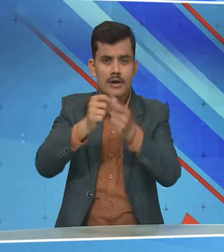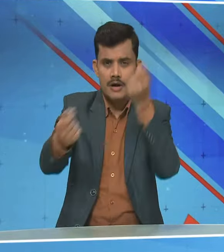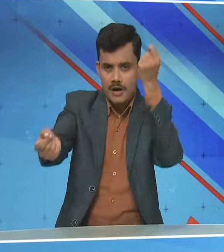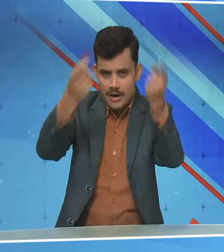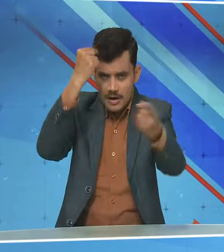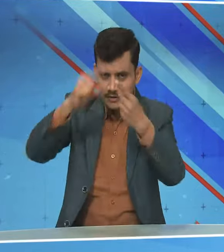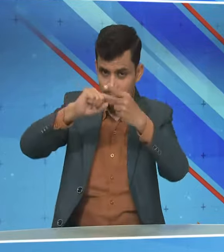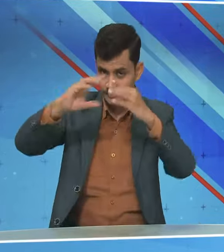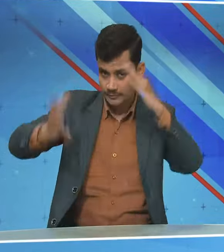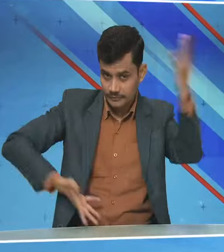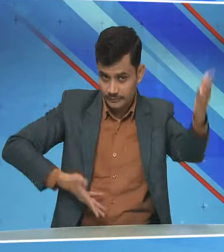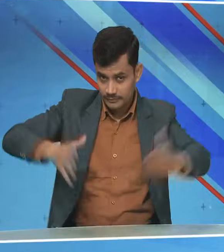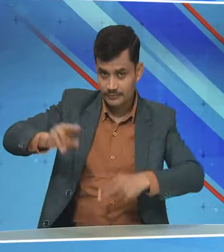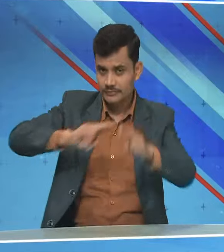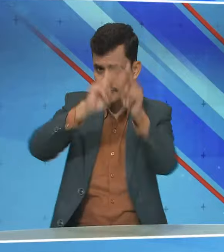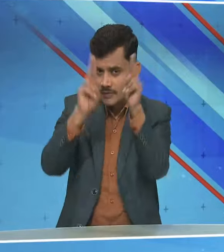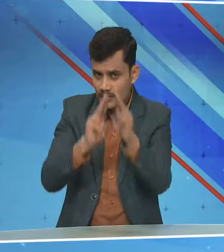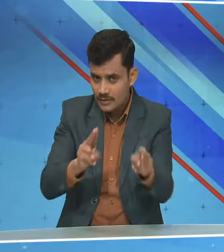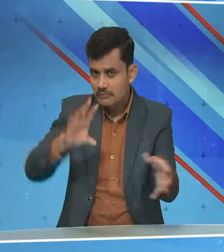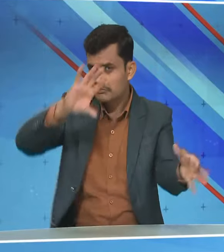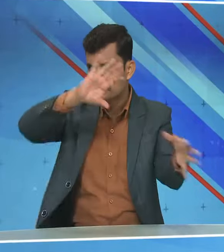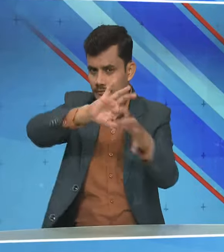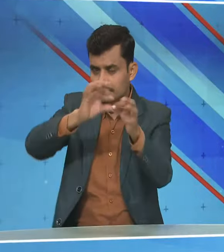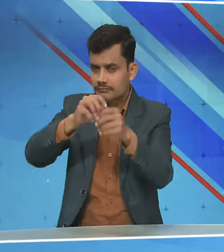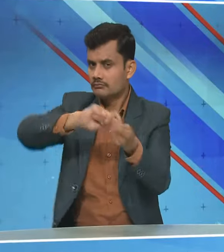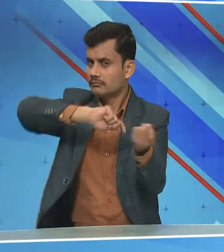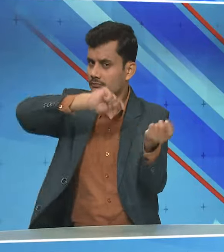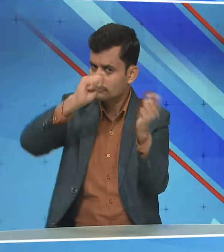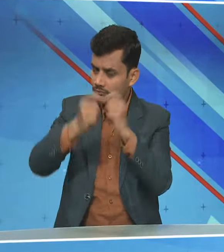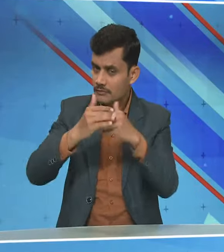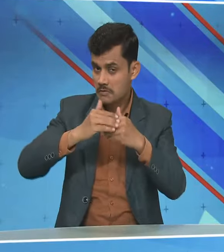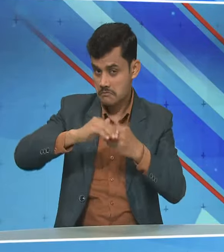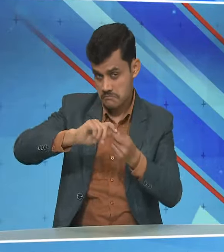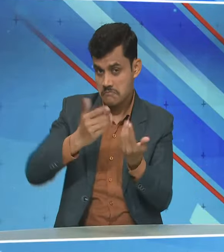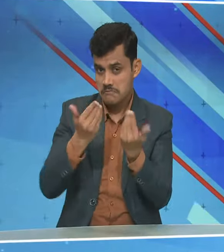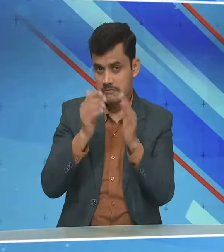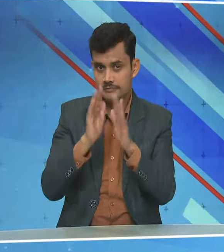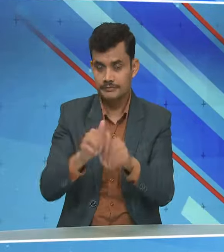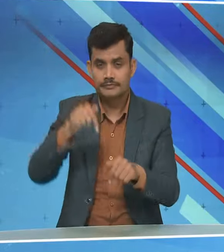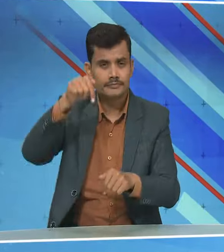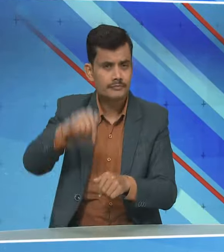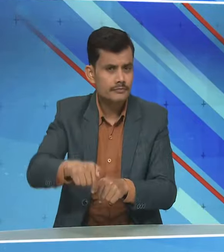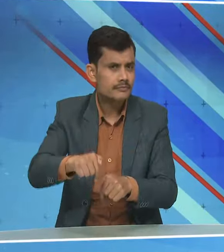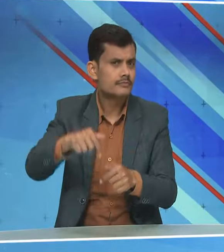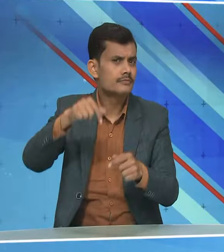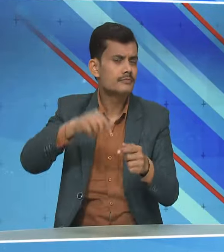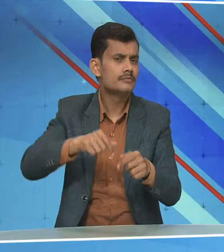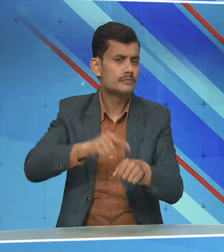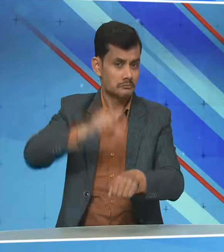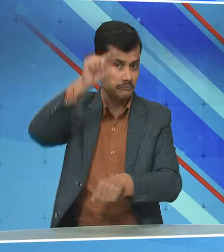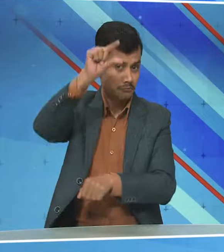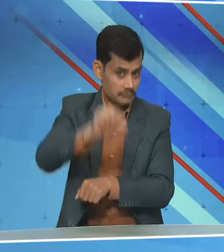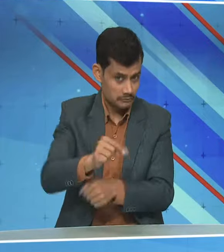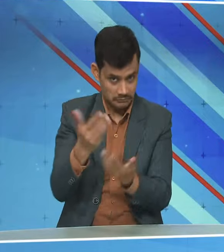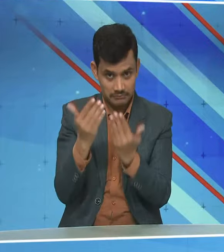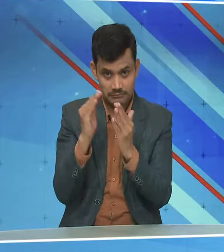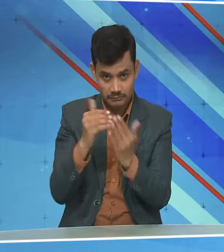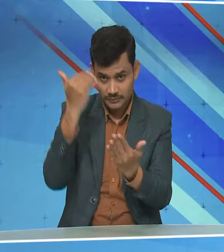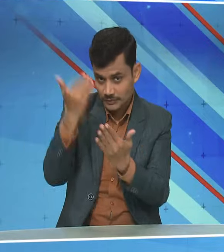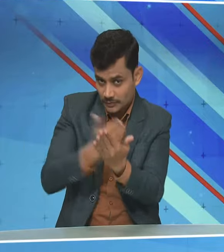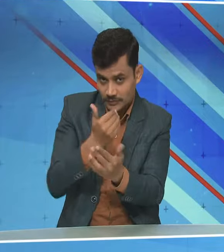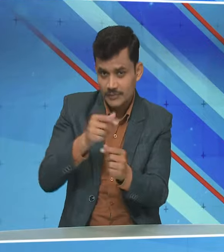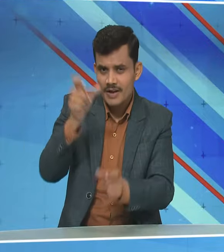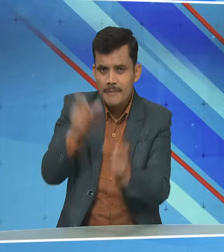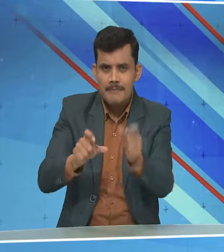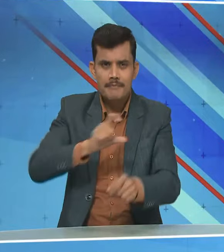त्रिपुरा के बीच अंतराश्ट्रिय कनेक्टिविटी में सुधार होगा इसके साथ ही काफी समय भी बचेगा और आम